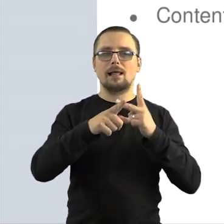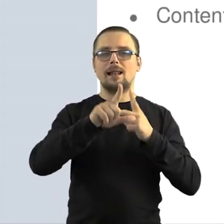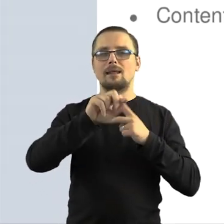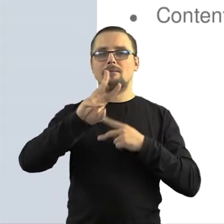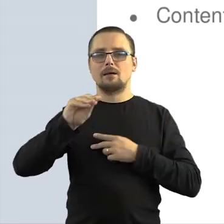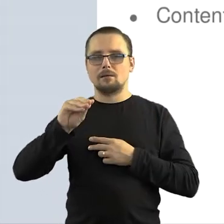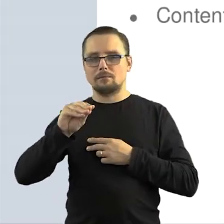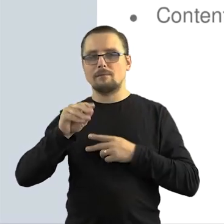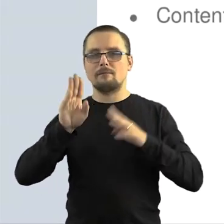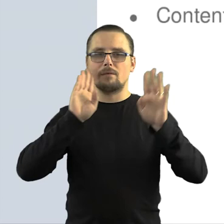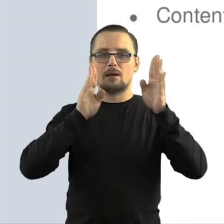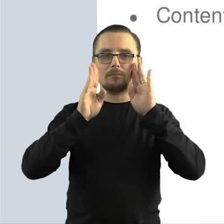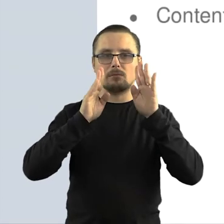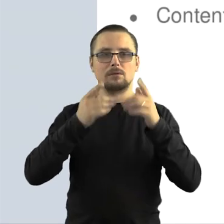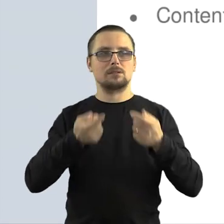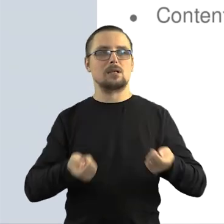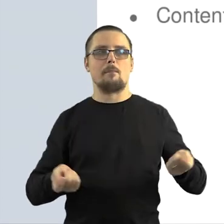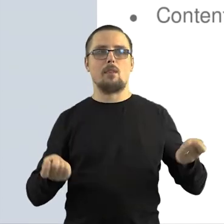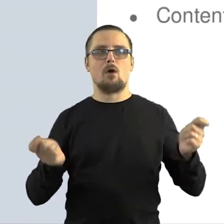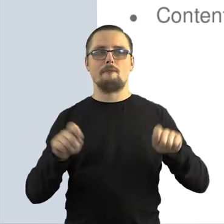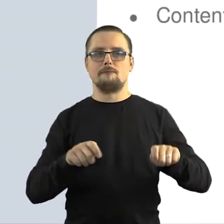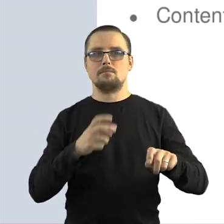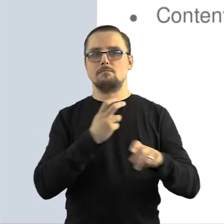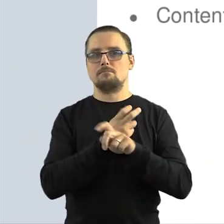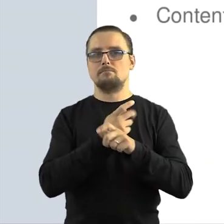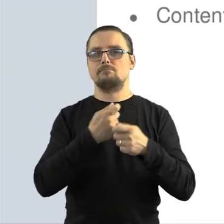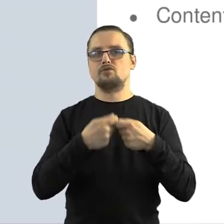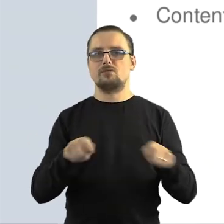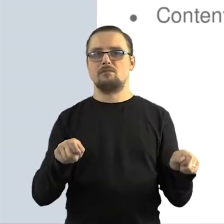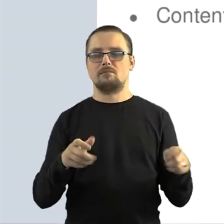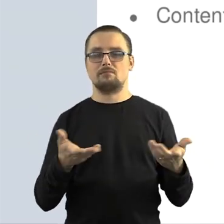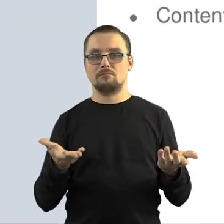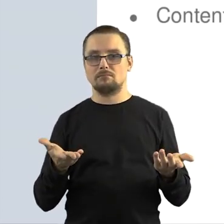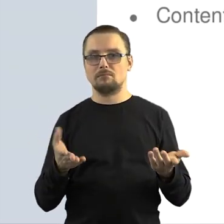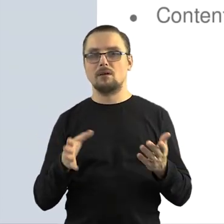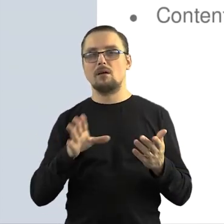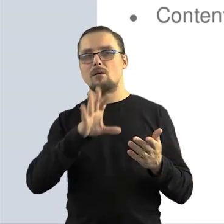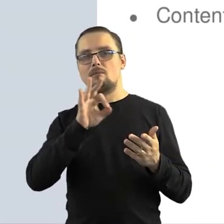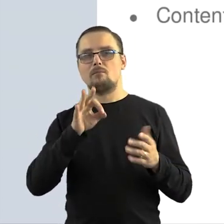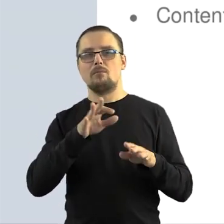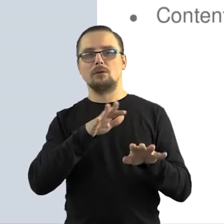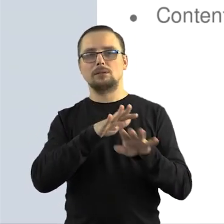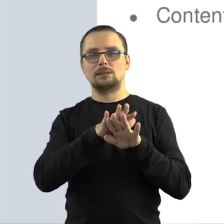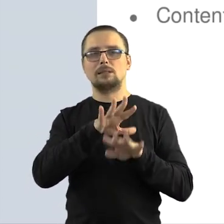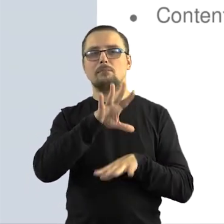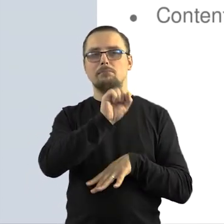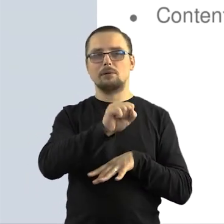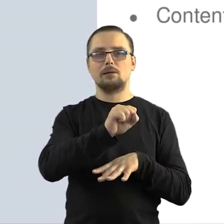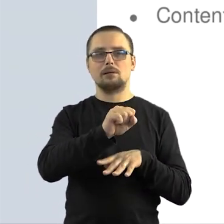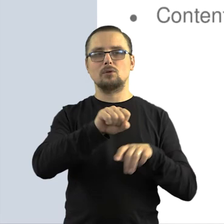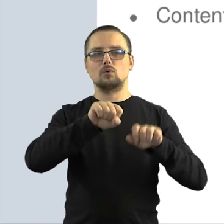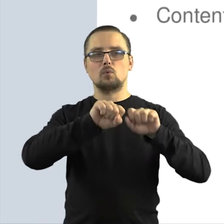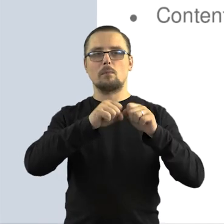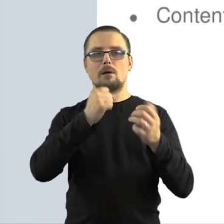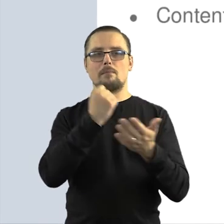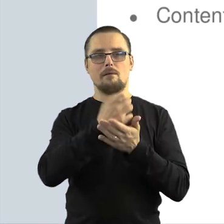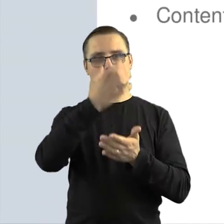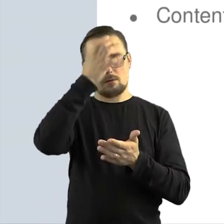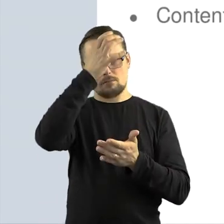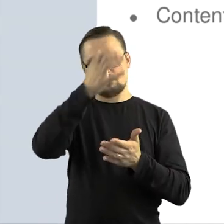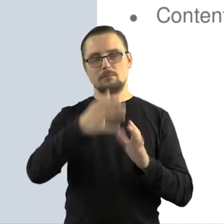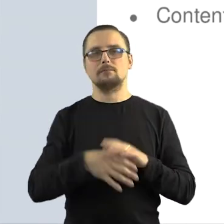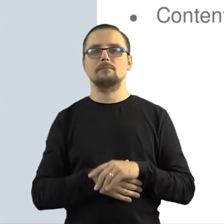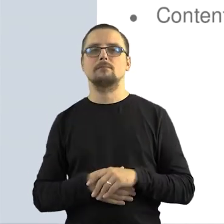będą Państwo prowadzili transmisję live na Facebooku i na przykład ona zostanie zablokowana i przerwana właśnie z powodu